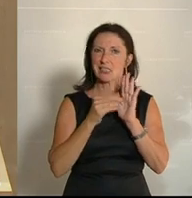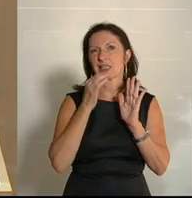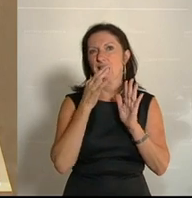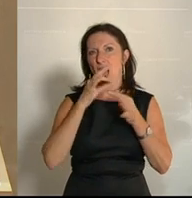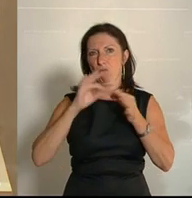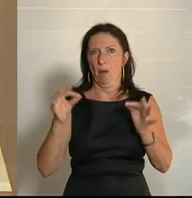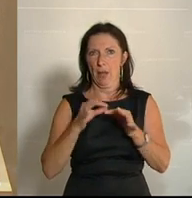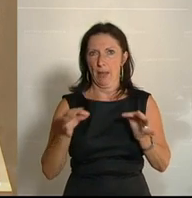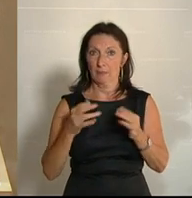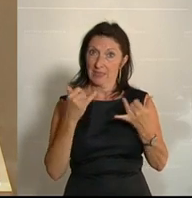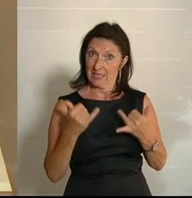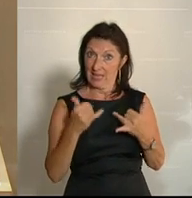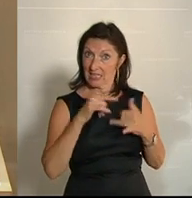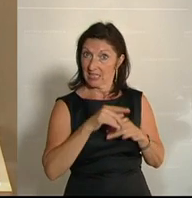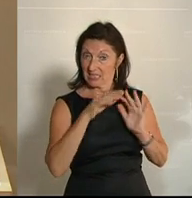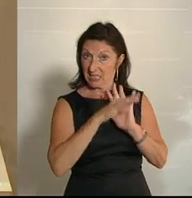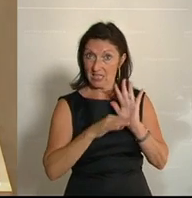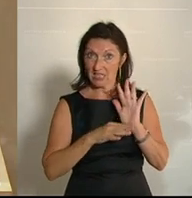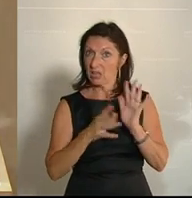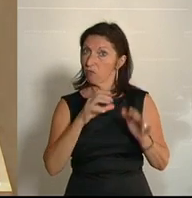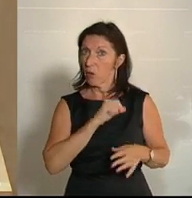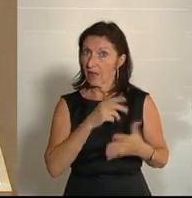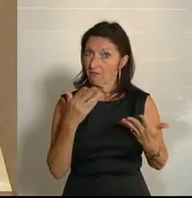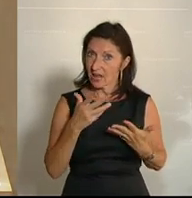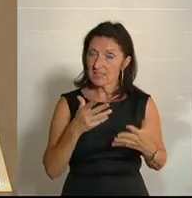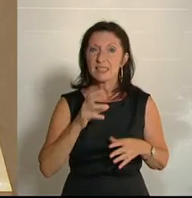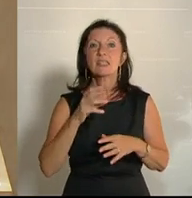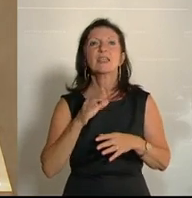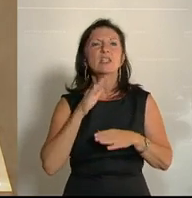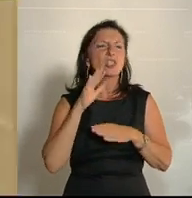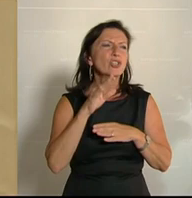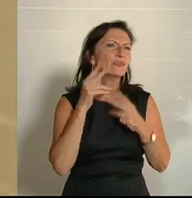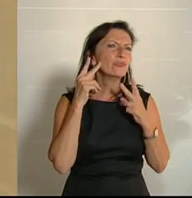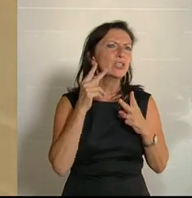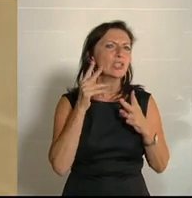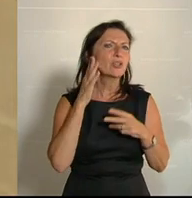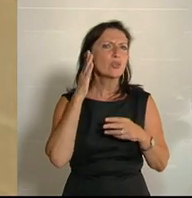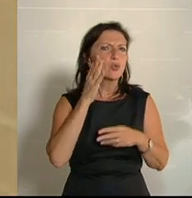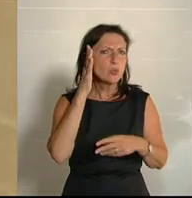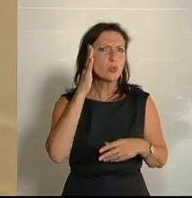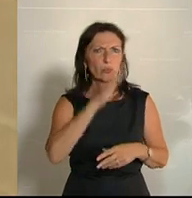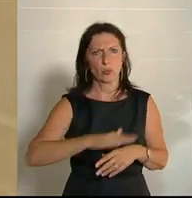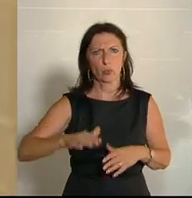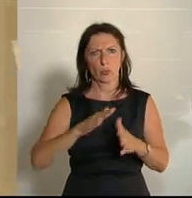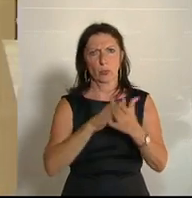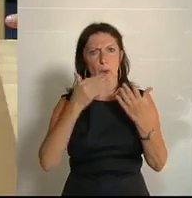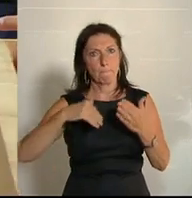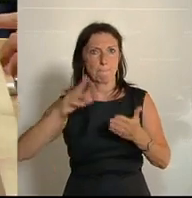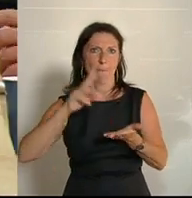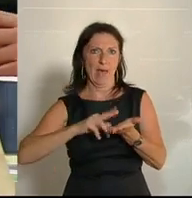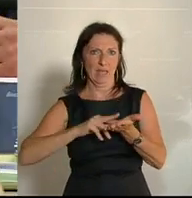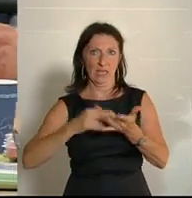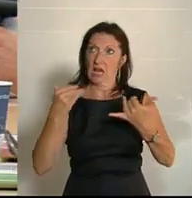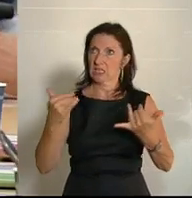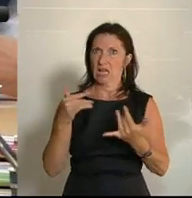Vorteile bringt dieser Entwurf? Es ist erstens ein wichtiger Schritt, um das Grundbuch digitaler und fit für die Anforderungen unserer Zeit